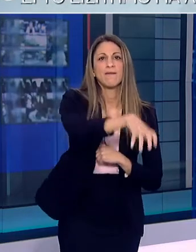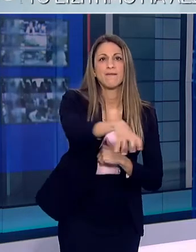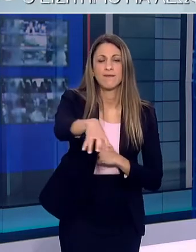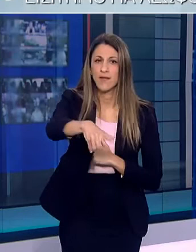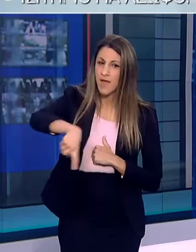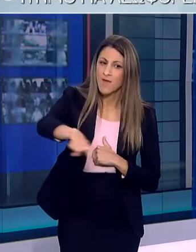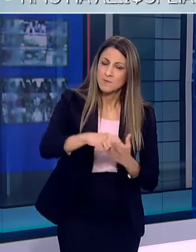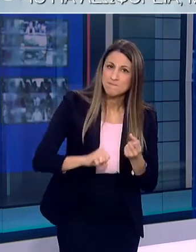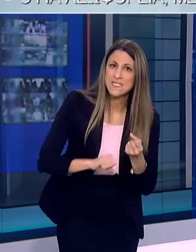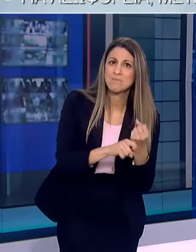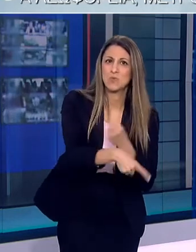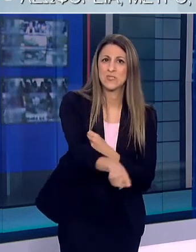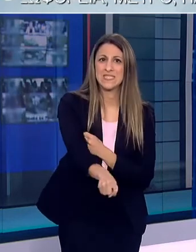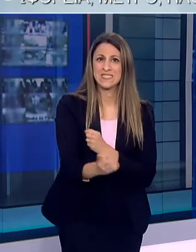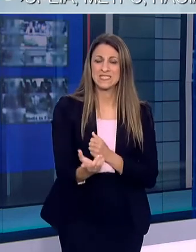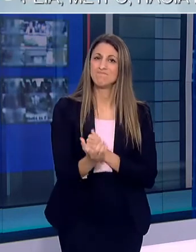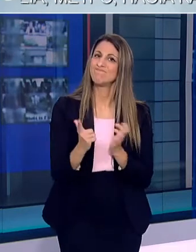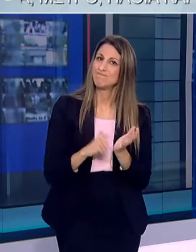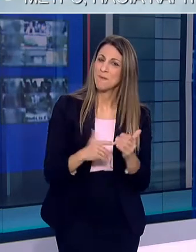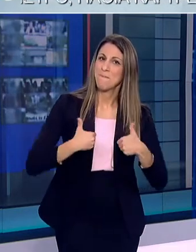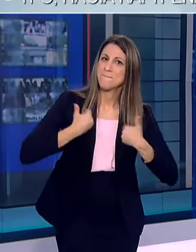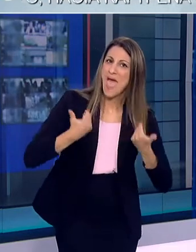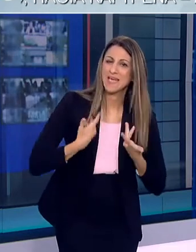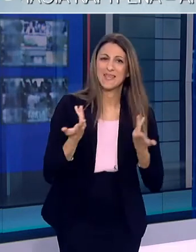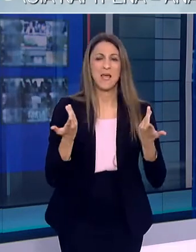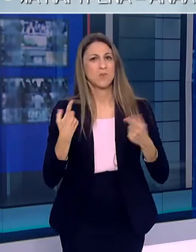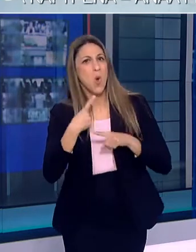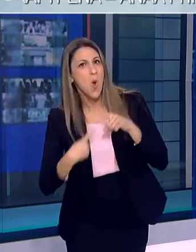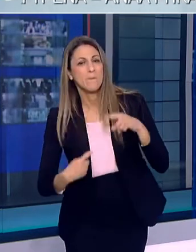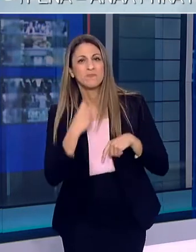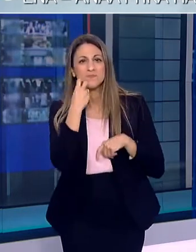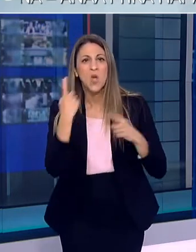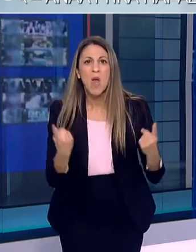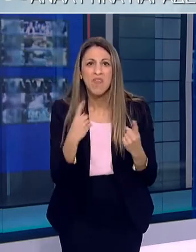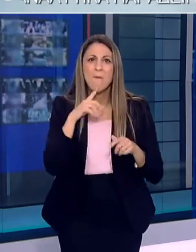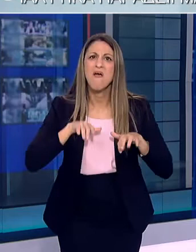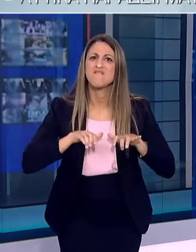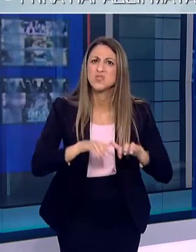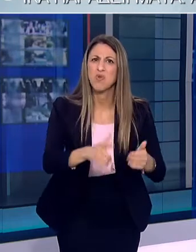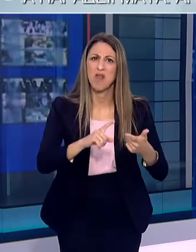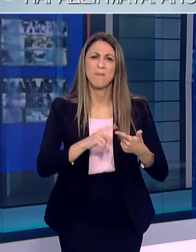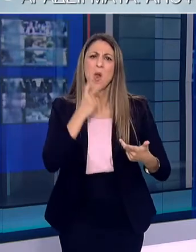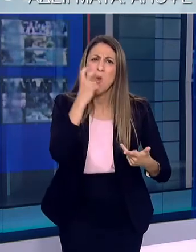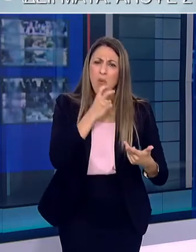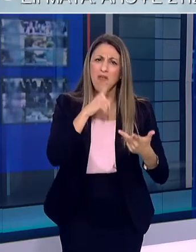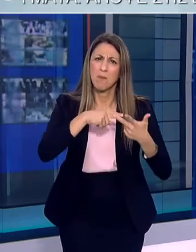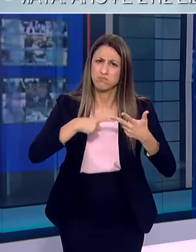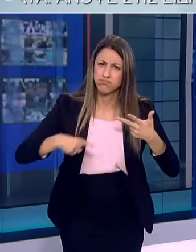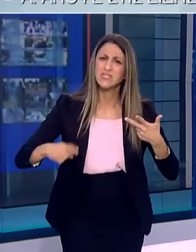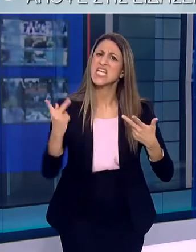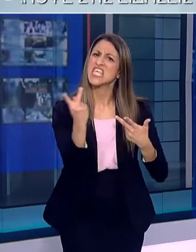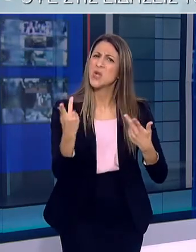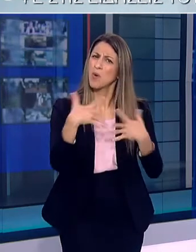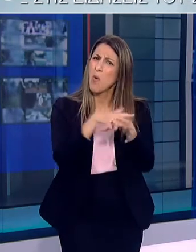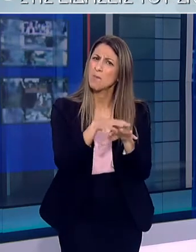σύντομο χρονικό διάστημα από υπηρεσίες δημιουργικής απασχόλησης εργοθεραπείας, φυσιοθεραπείας κοινωνικοποίησης αλλά και ο